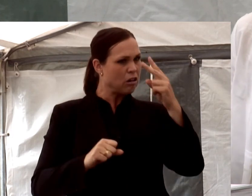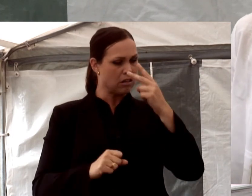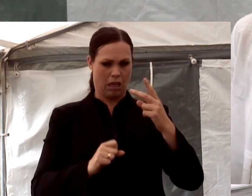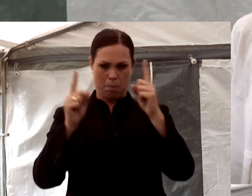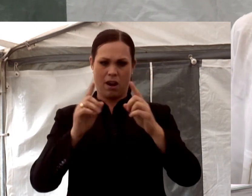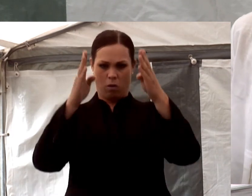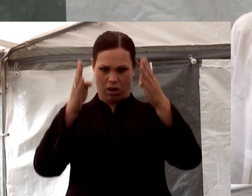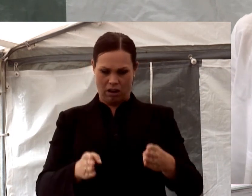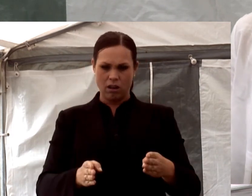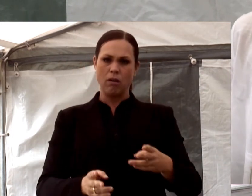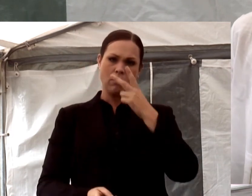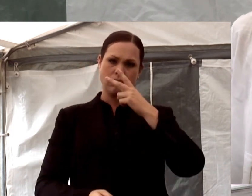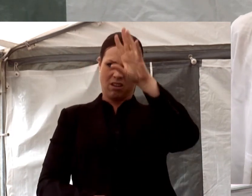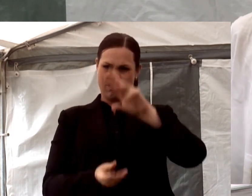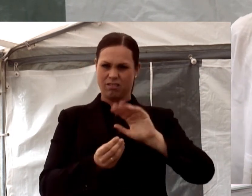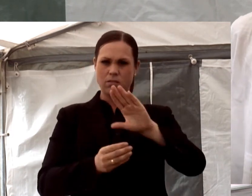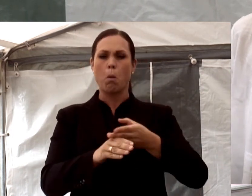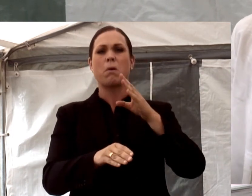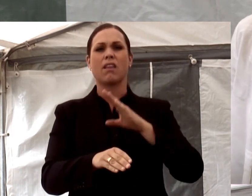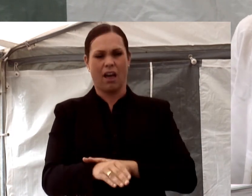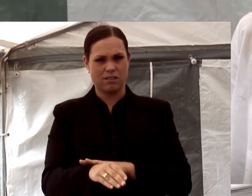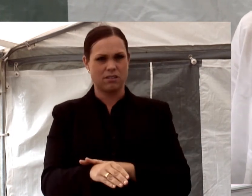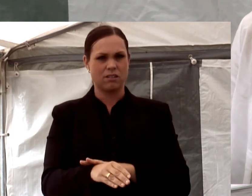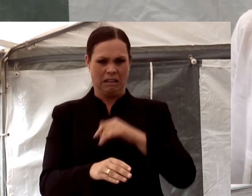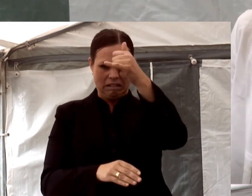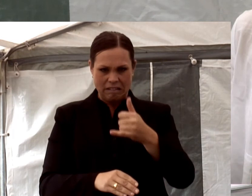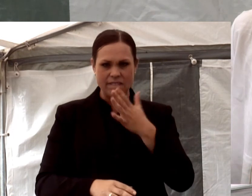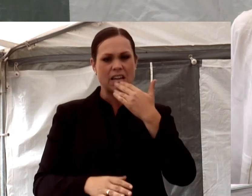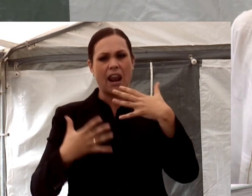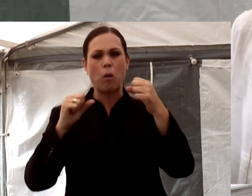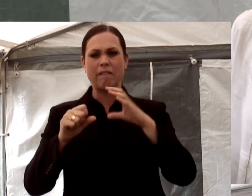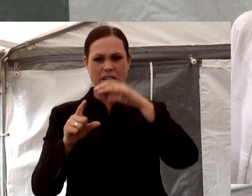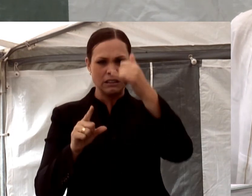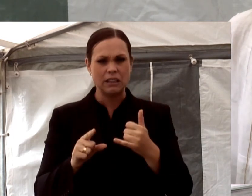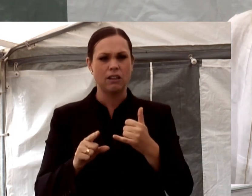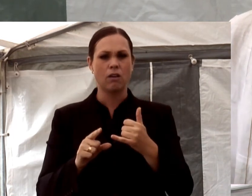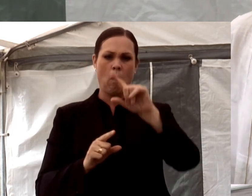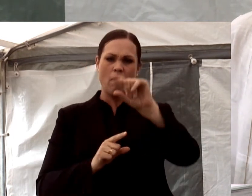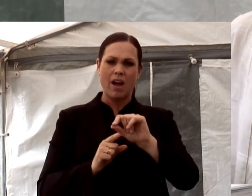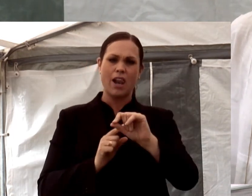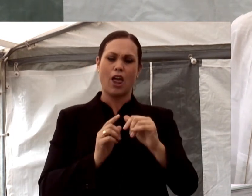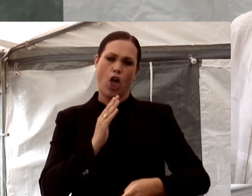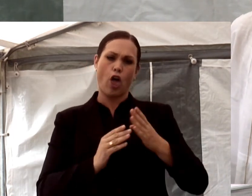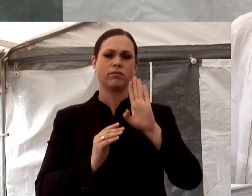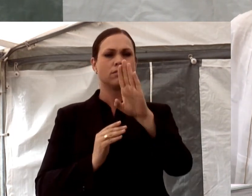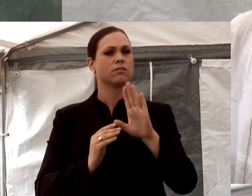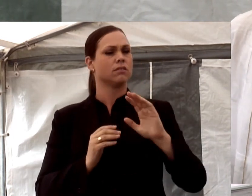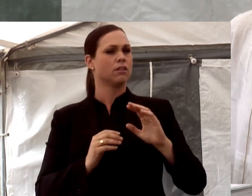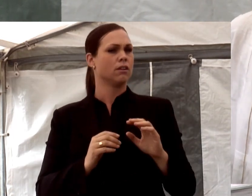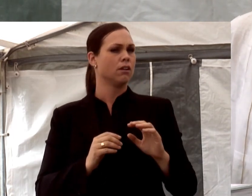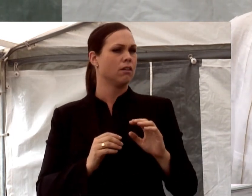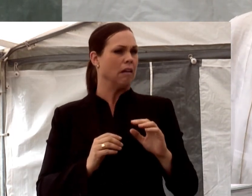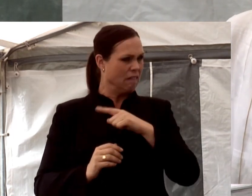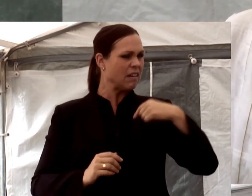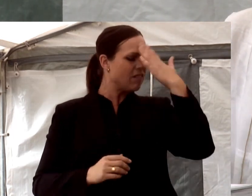har framför sig. Och se den kompetensen de har. Se den energin de har. Och välja utifrån det. För det man vet